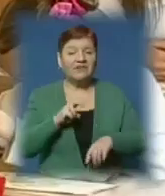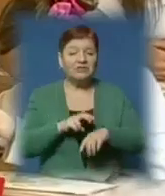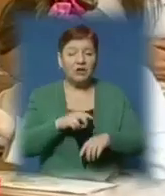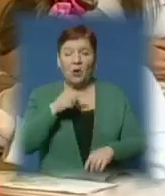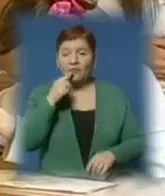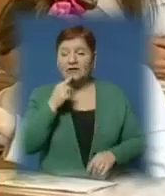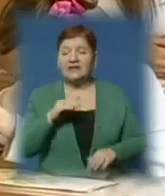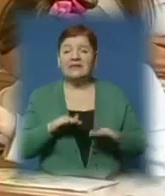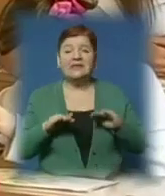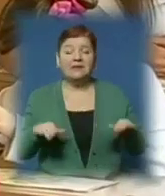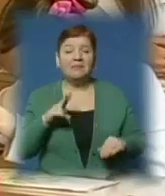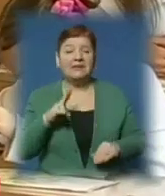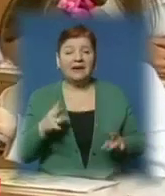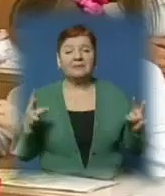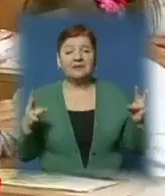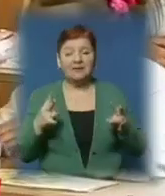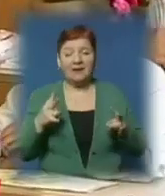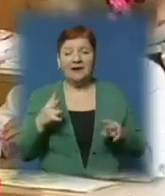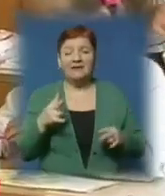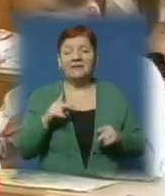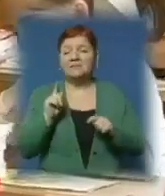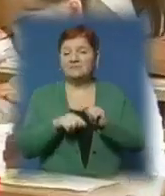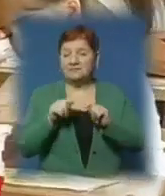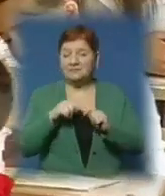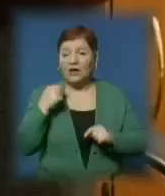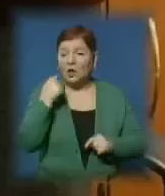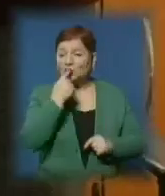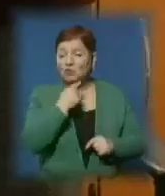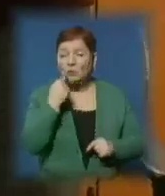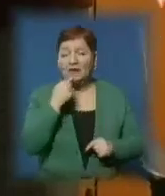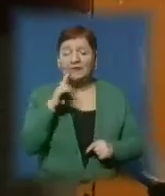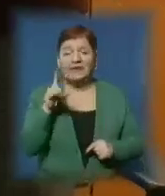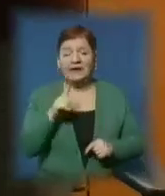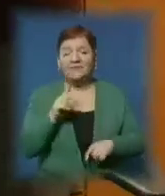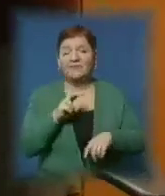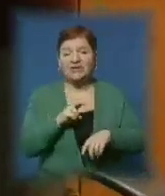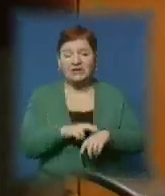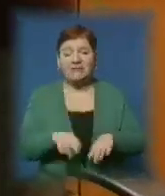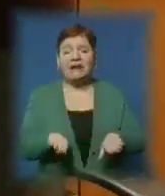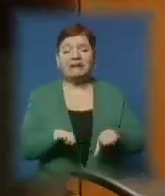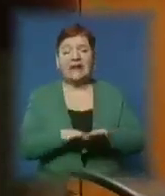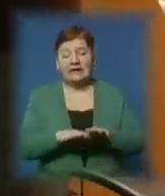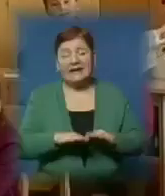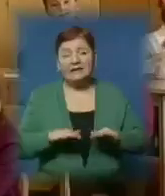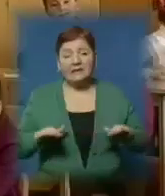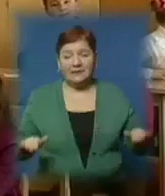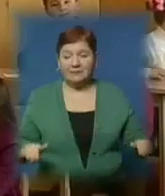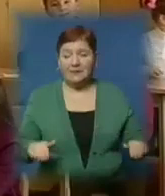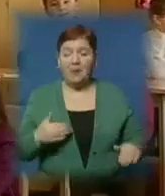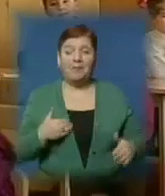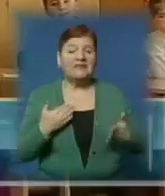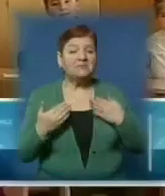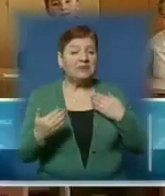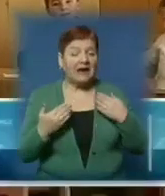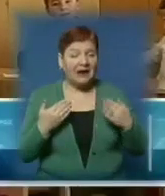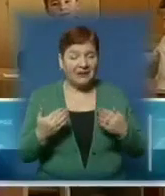показують дітям, як потрібно доглядати за зубами. Подібна практика корисна як самим стоматологам, так і малечі. Ми спілкуємося,